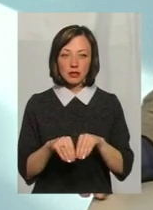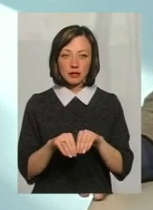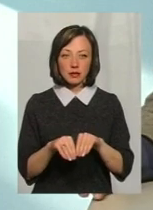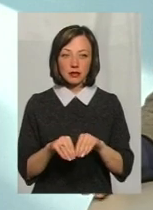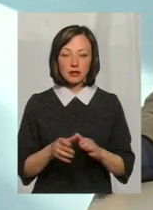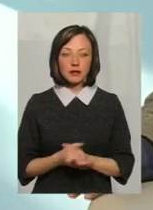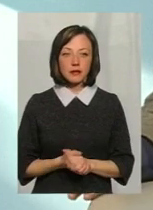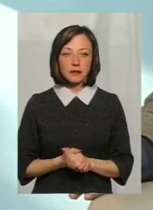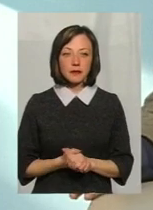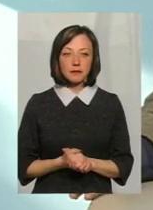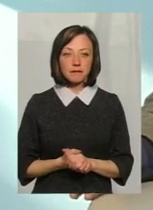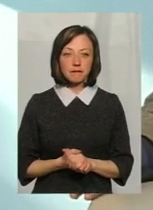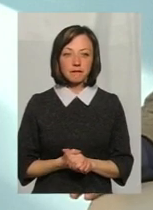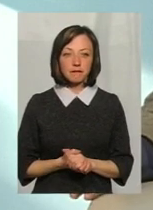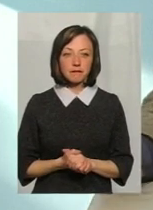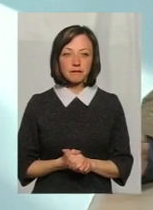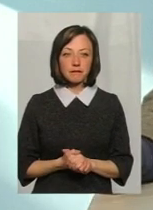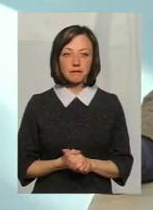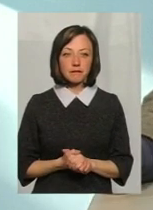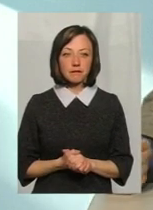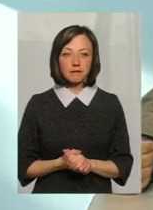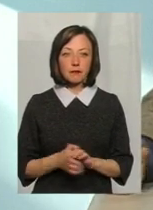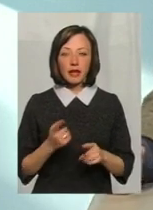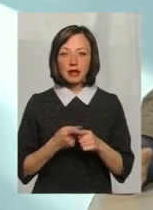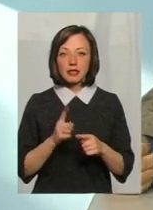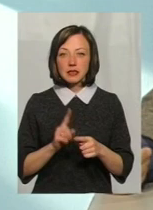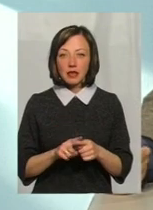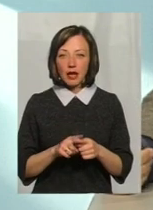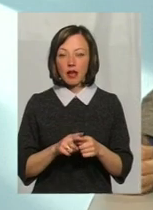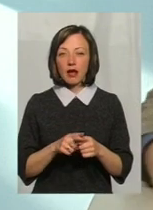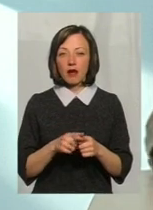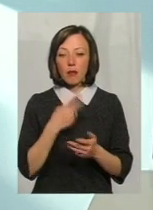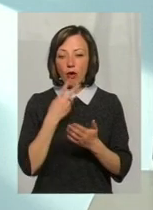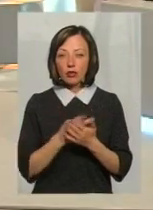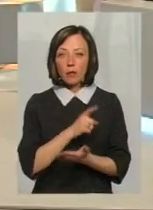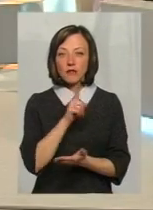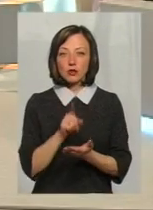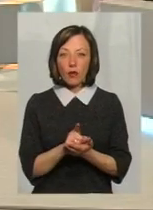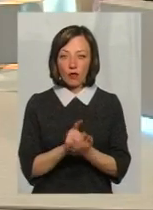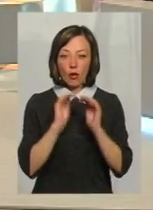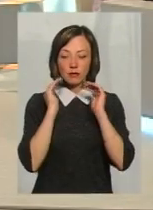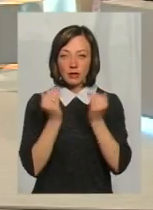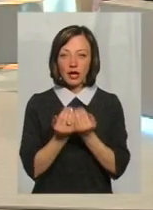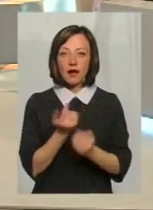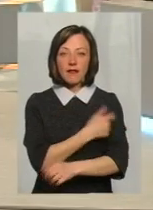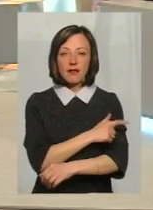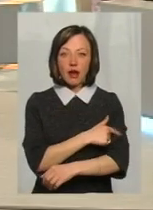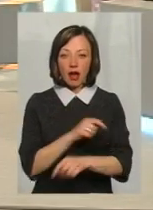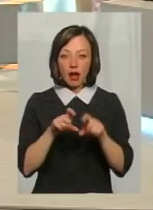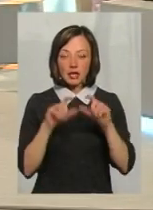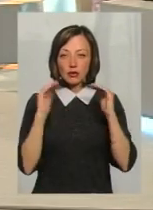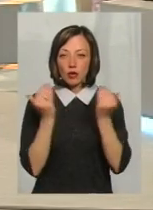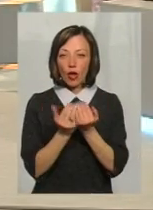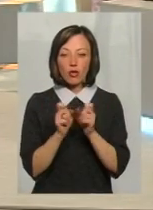несприятливих умовах побутових. Це покази до обов'язкової госпіталізації. Тобто, в лікарні, в основному, ізолюють, але